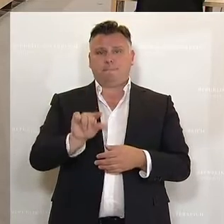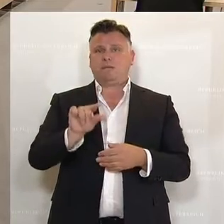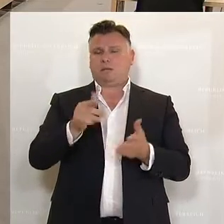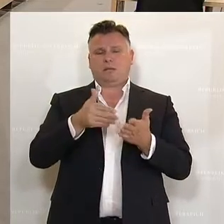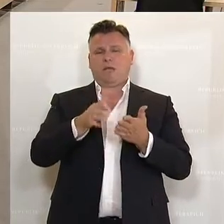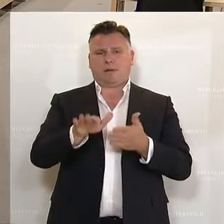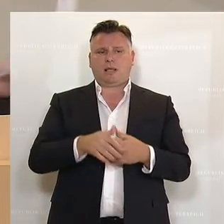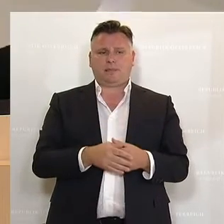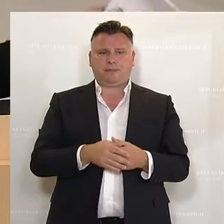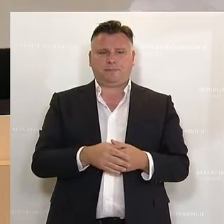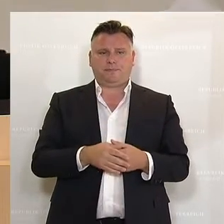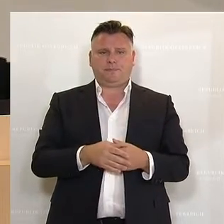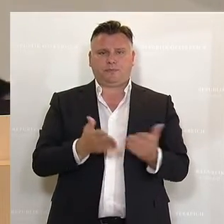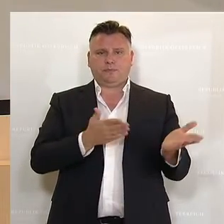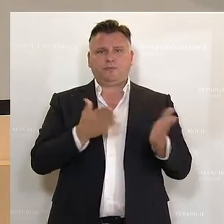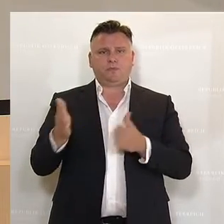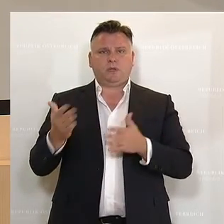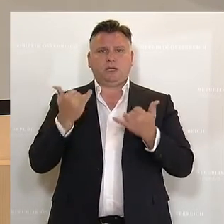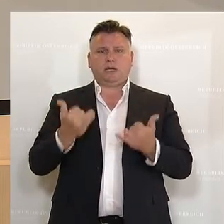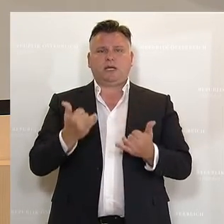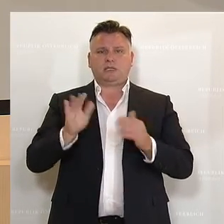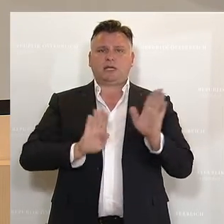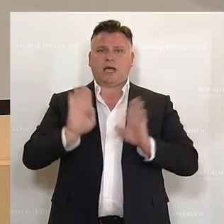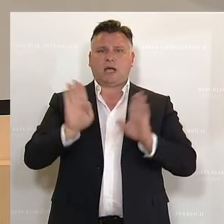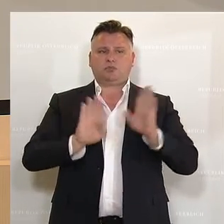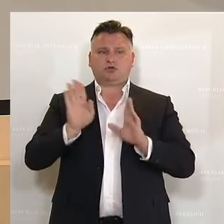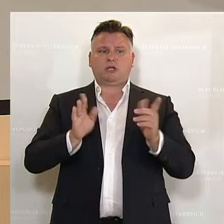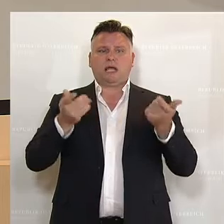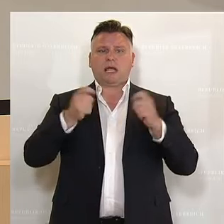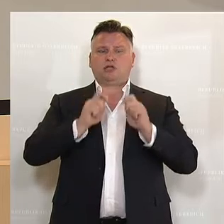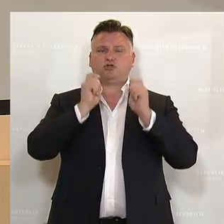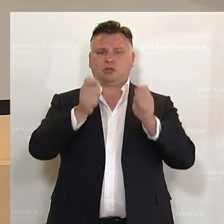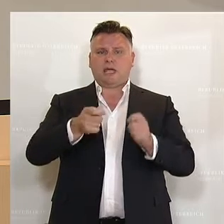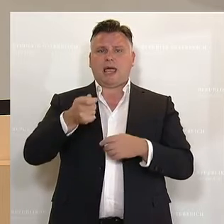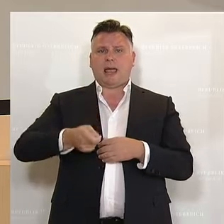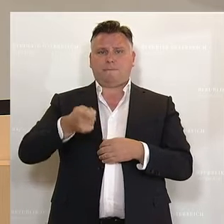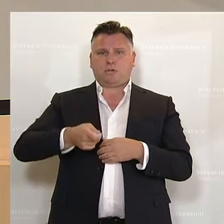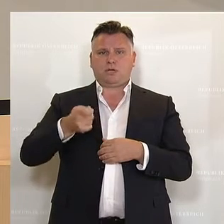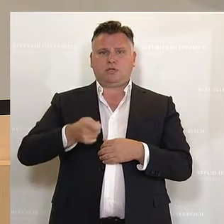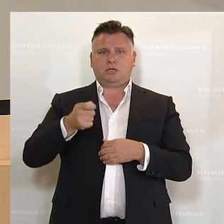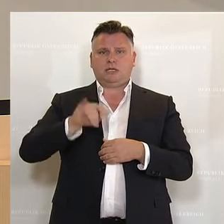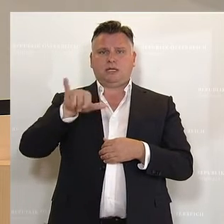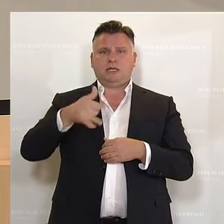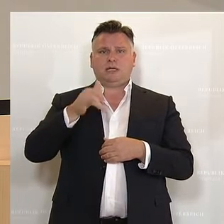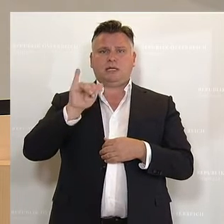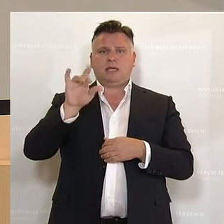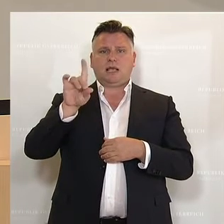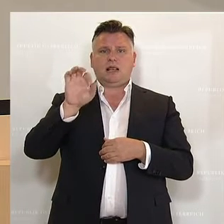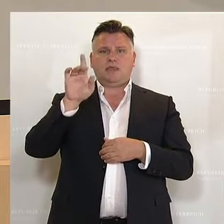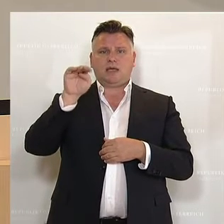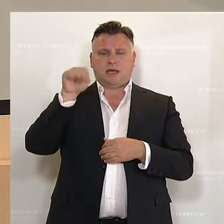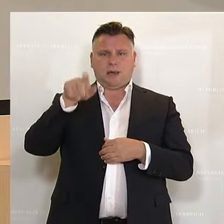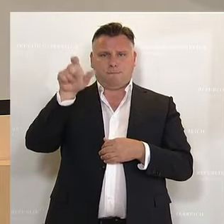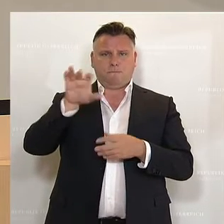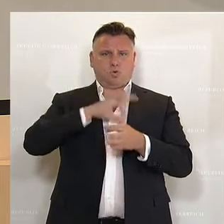abgelehnt. Wir kommen zur Abstimmung über den Entschließungsantrag der Abgeordneten Yildirim, Kolleginnen und Kollegen,